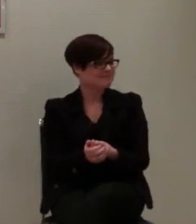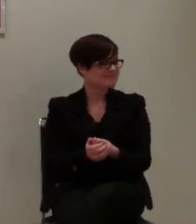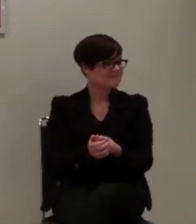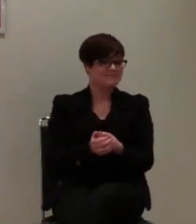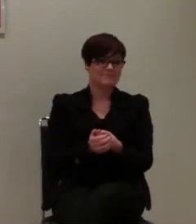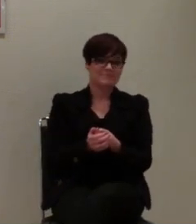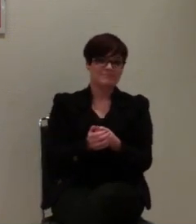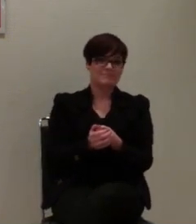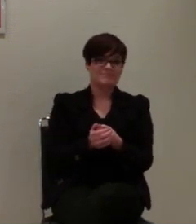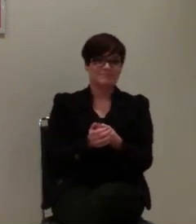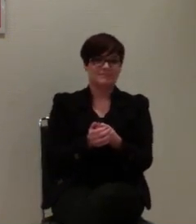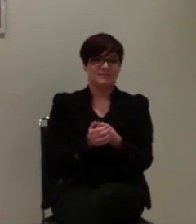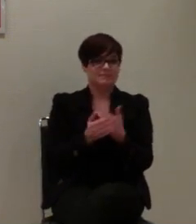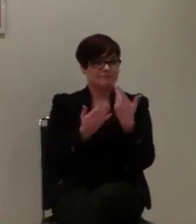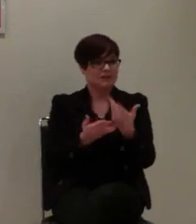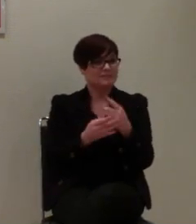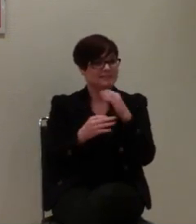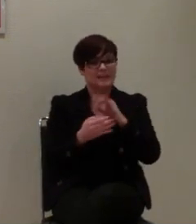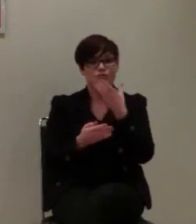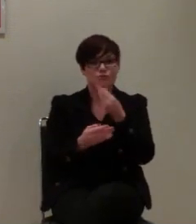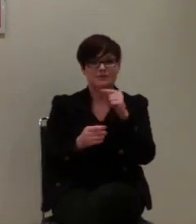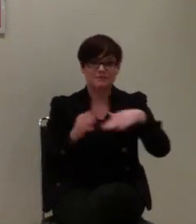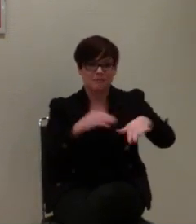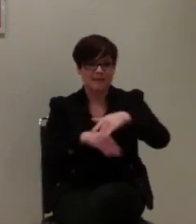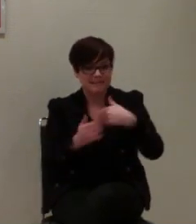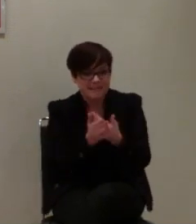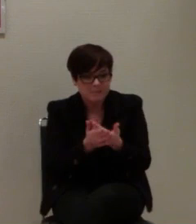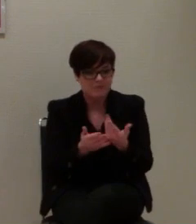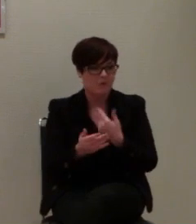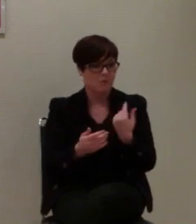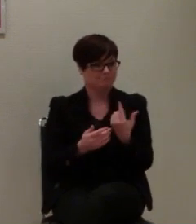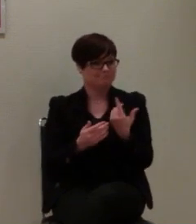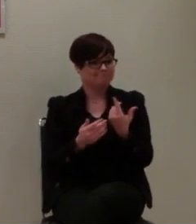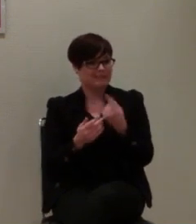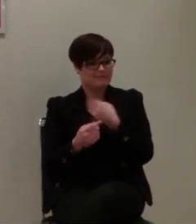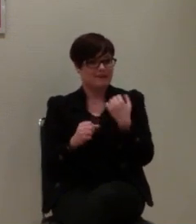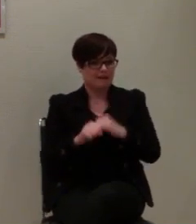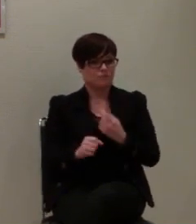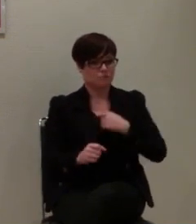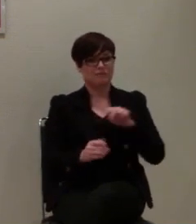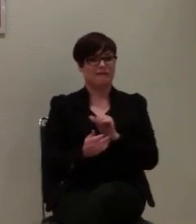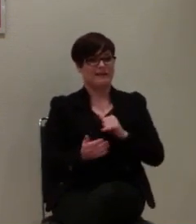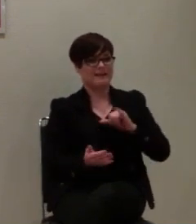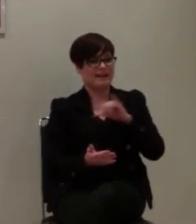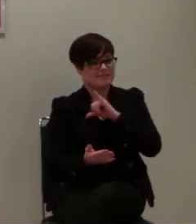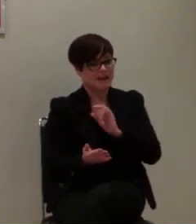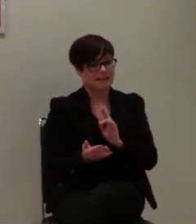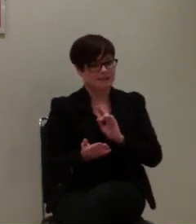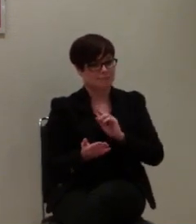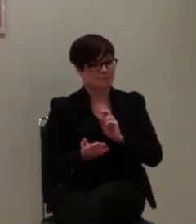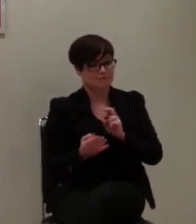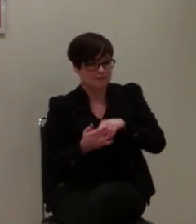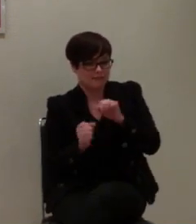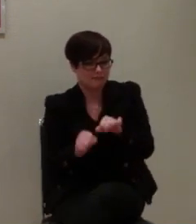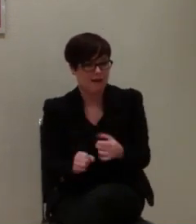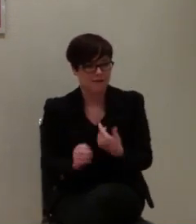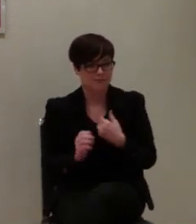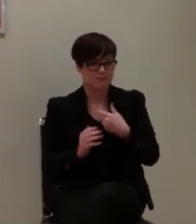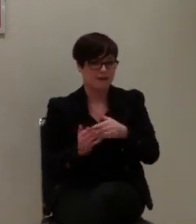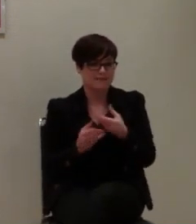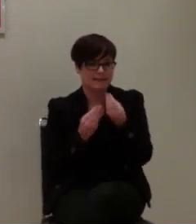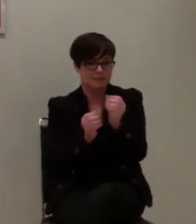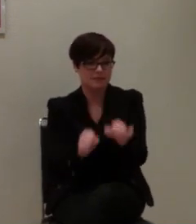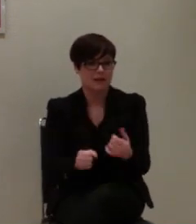Bereich sozusagen etwas gibt, wo wir auch entsprechend unsere Interessen sozusagen weitergeben können und offen dort